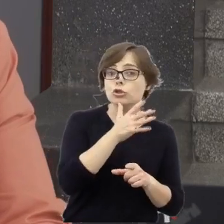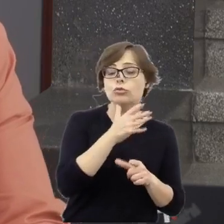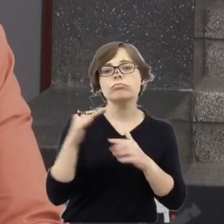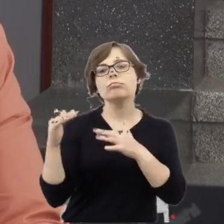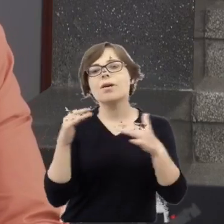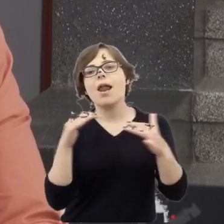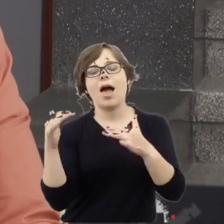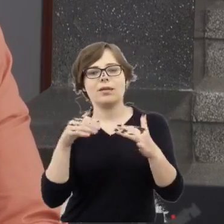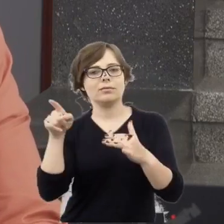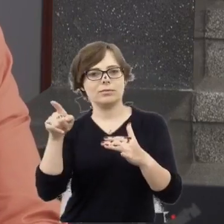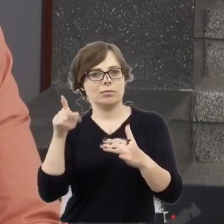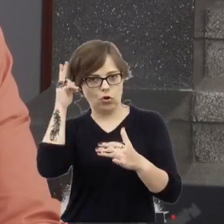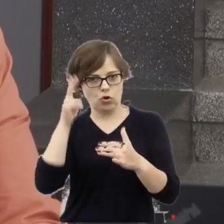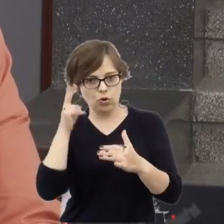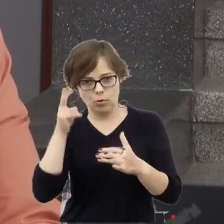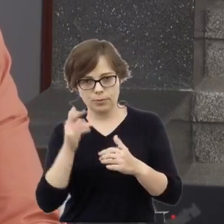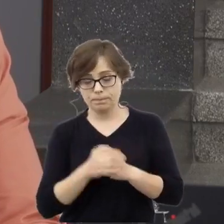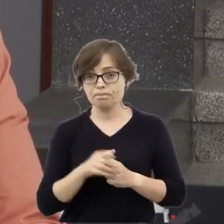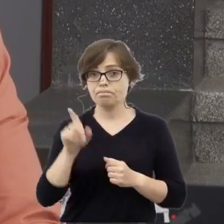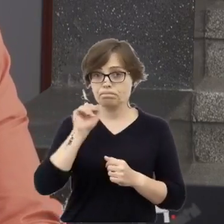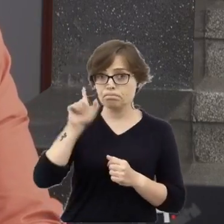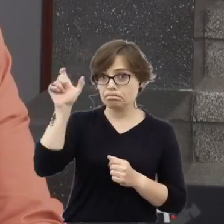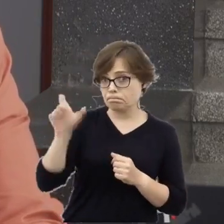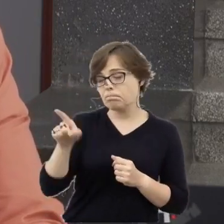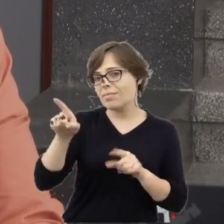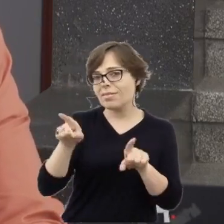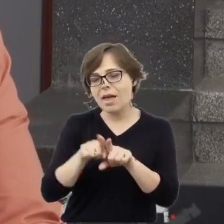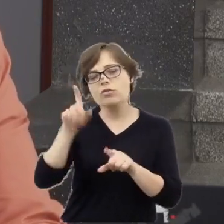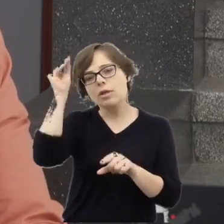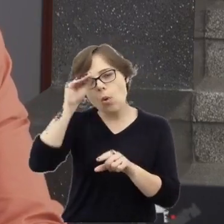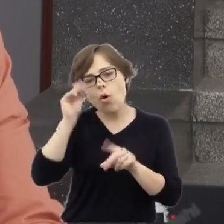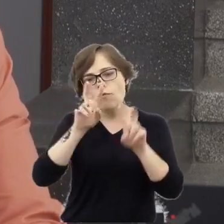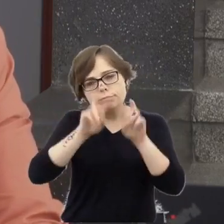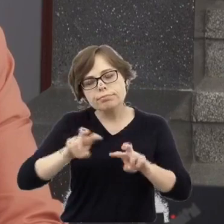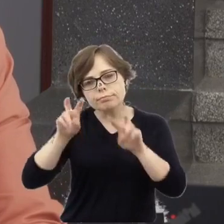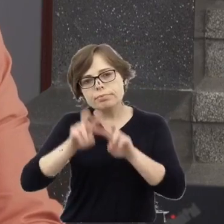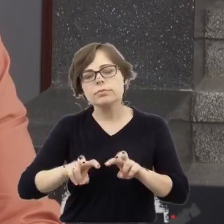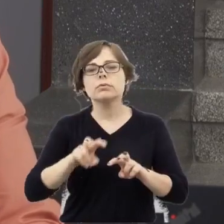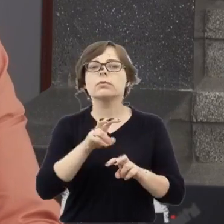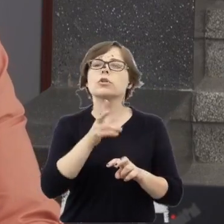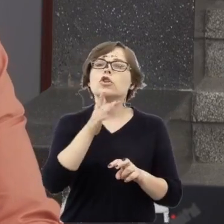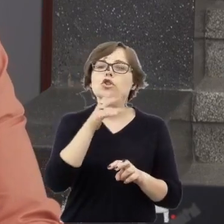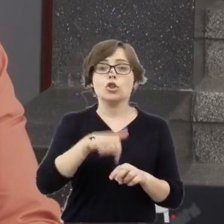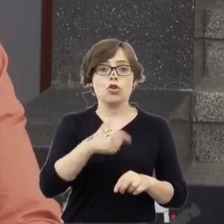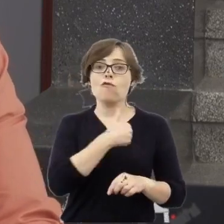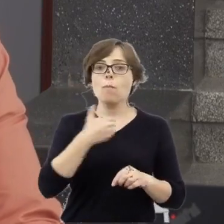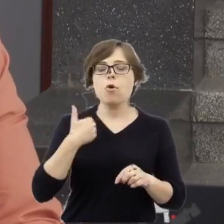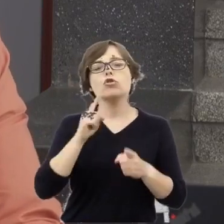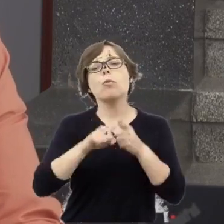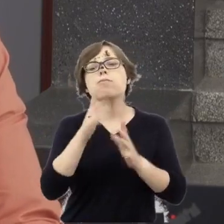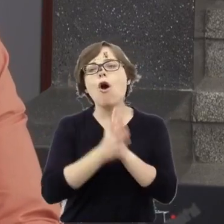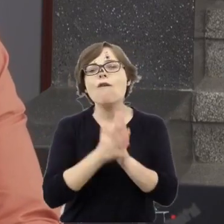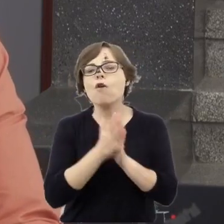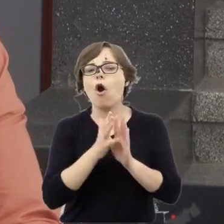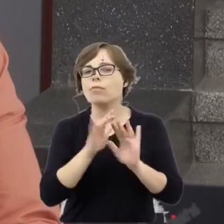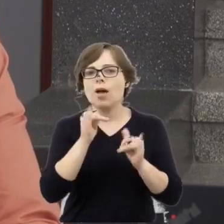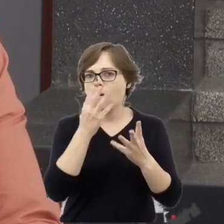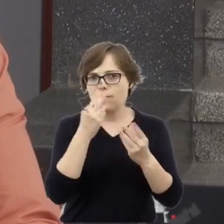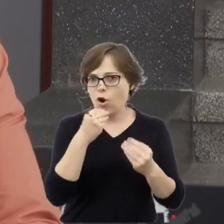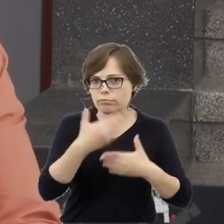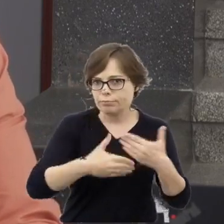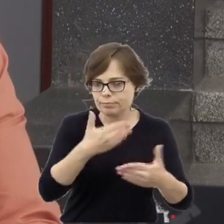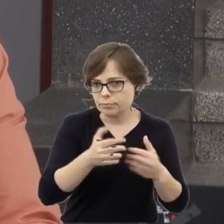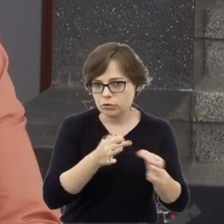komunistycznym. Zajmuje się też naukowo-powojennymi dziejami Żydów w Polsce i był